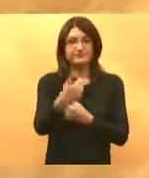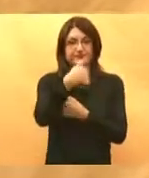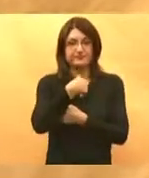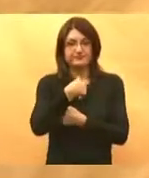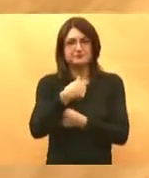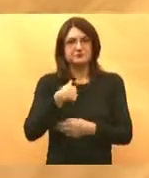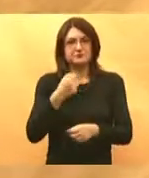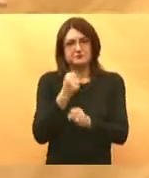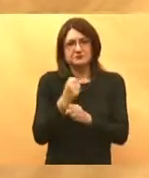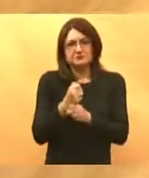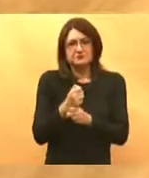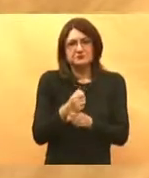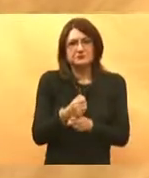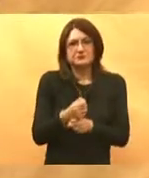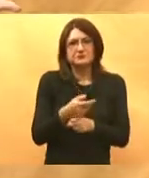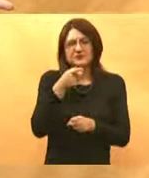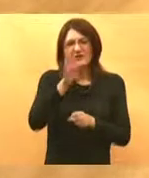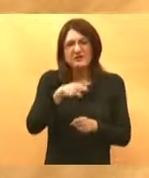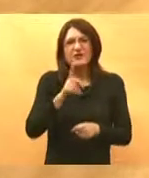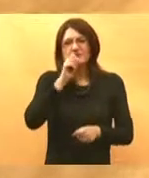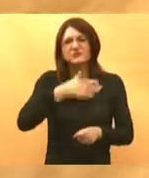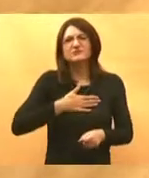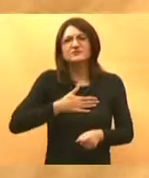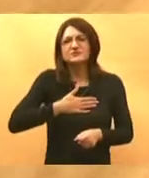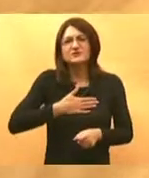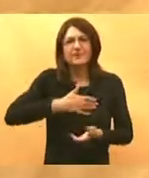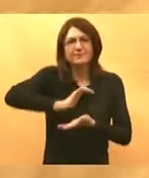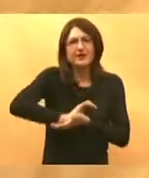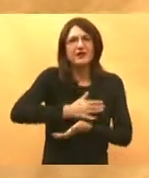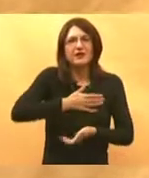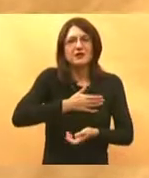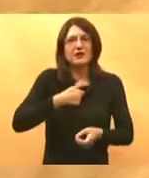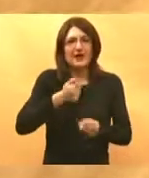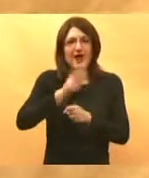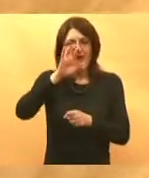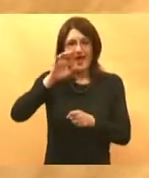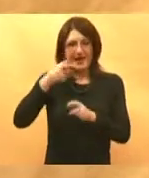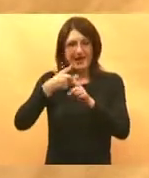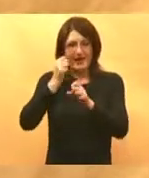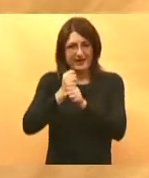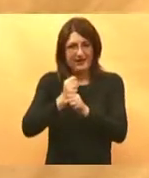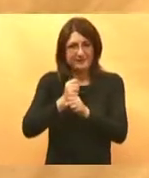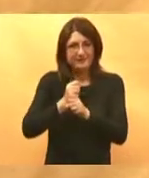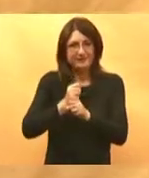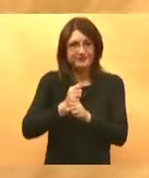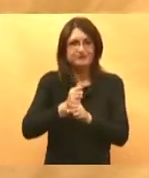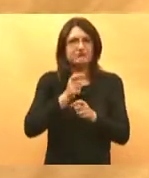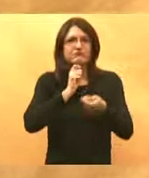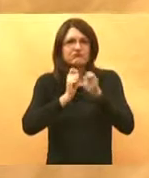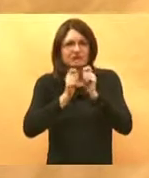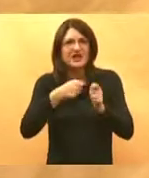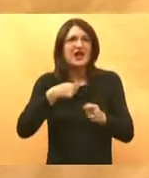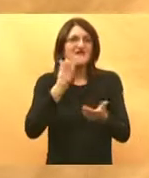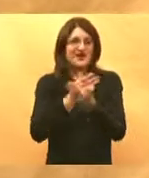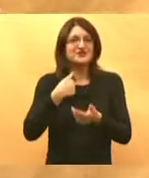mi napravimo recimo imate nekakav pritisak u prsima i ja sad vama napravim EKG pregledam vas kompletno porazgovoram znajući vas